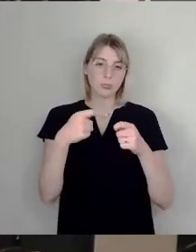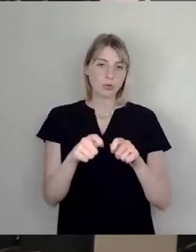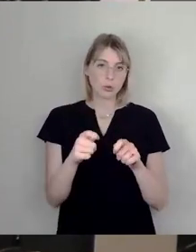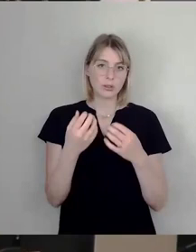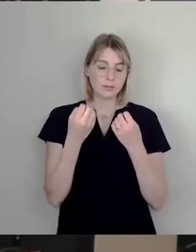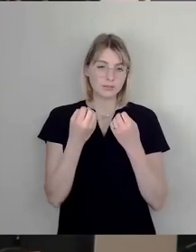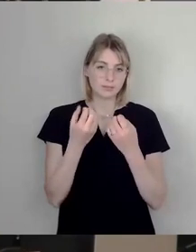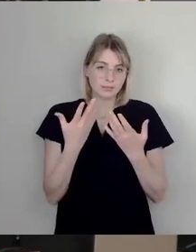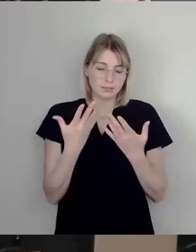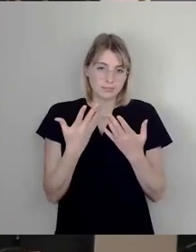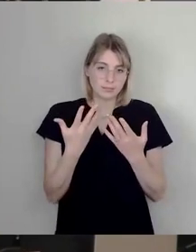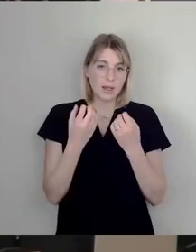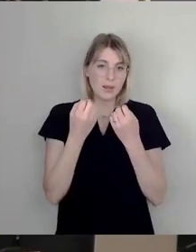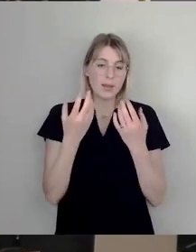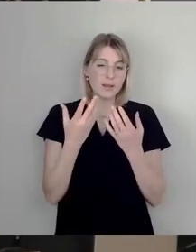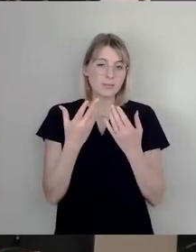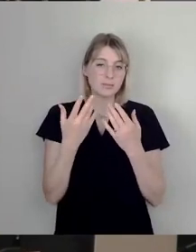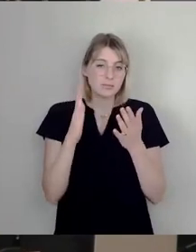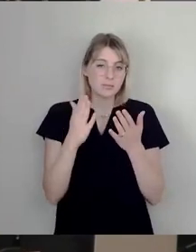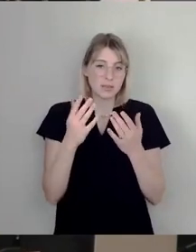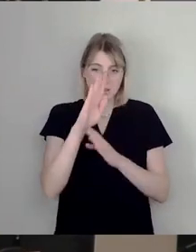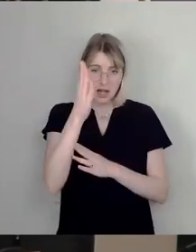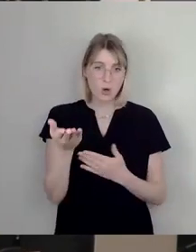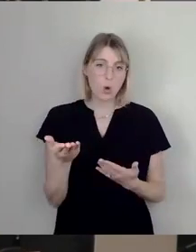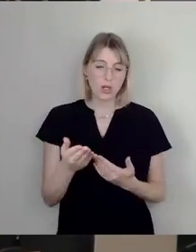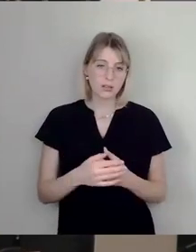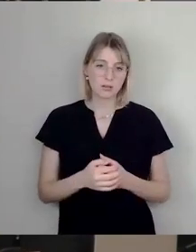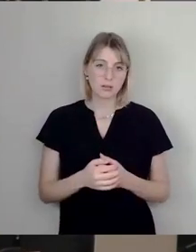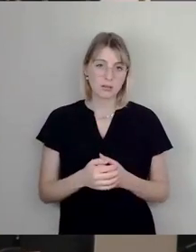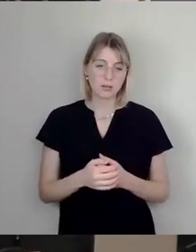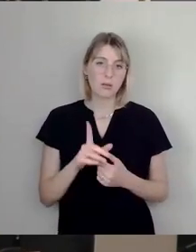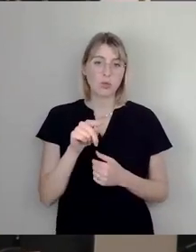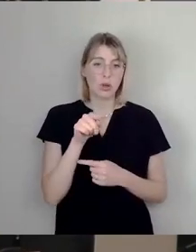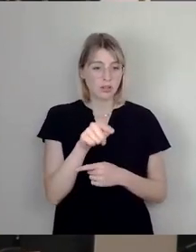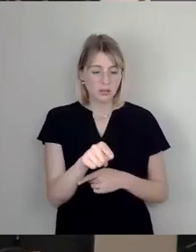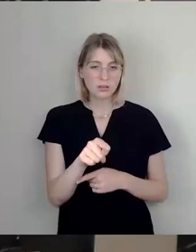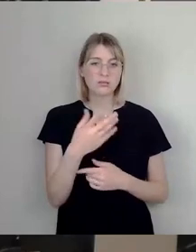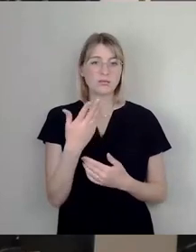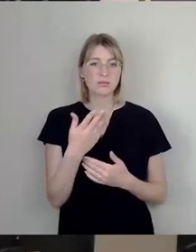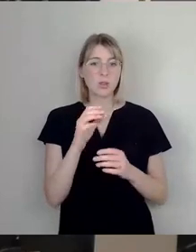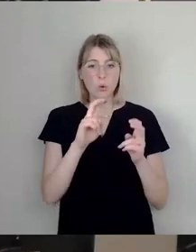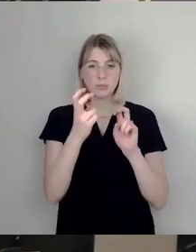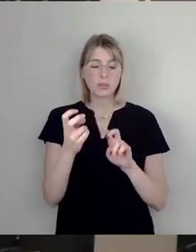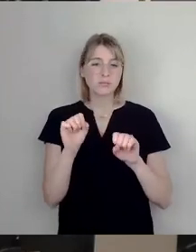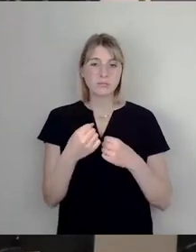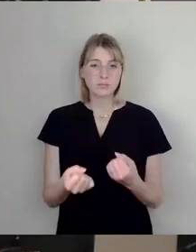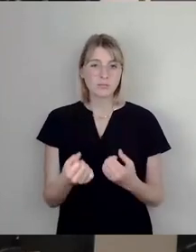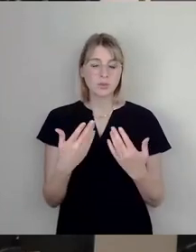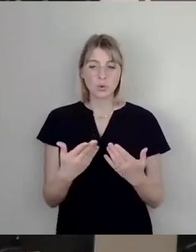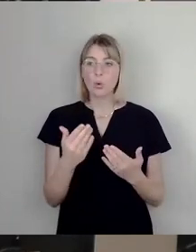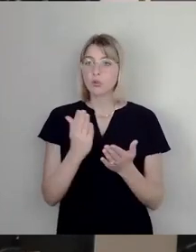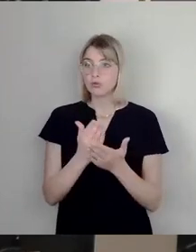gar nichts führen. Es sind einfach Dinge, die nicht umgesetzt werden können beziehungsweise sowieso schon umgesetzt werden. Das heißt, es ist